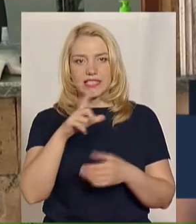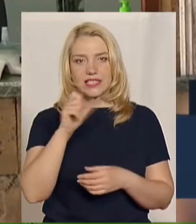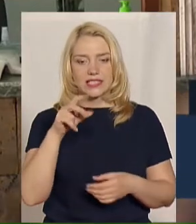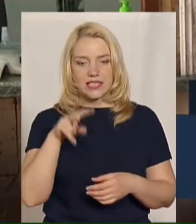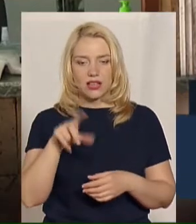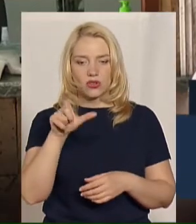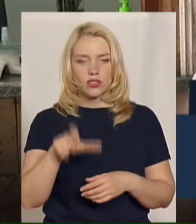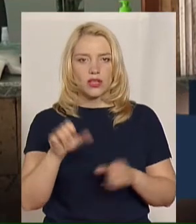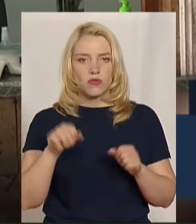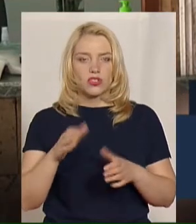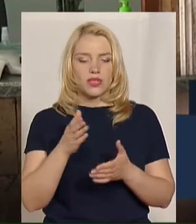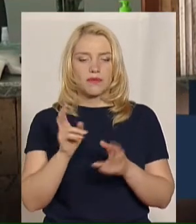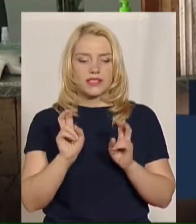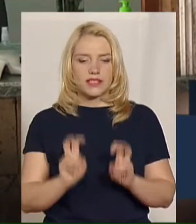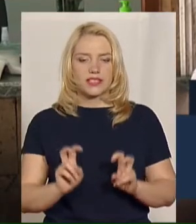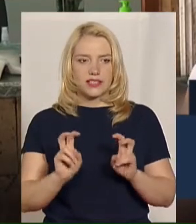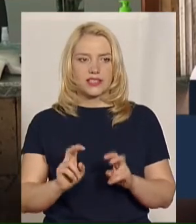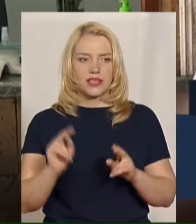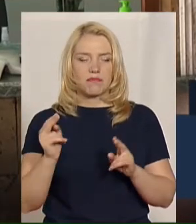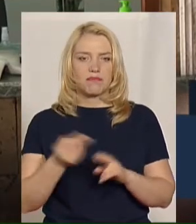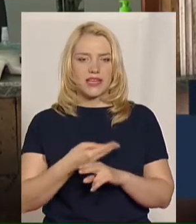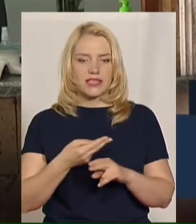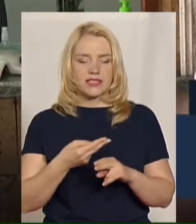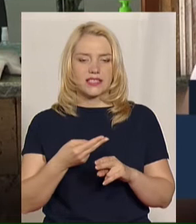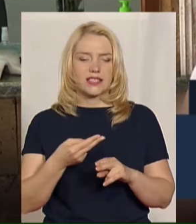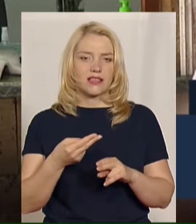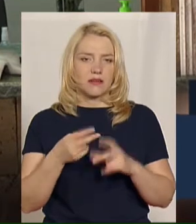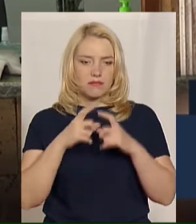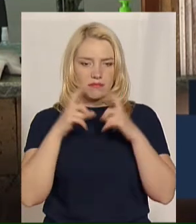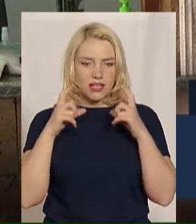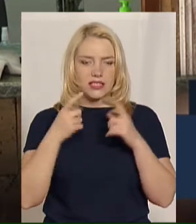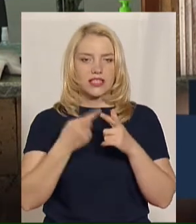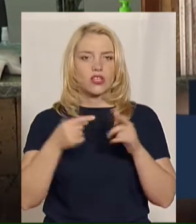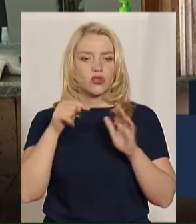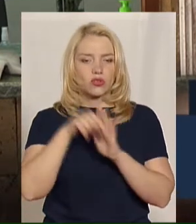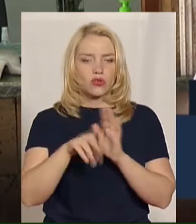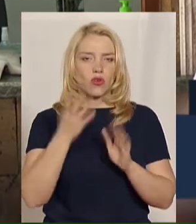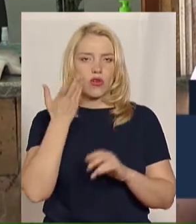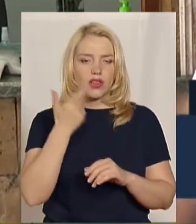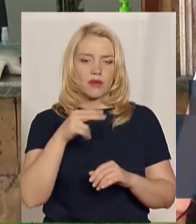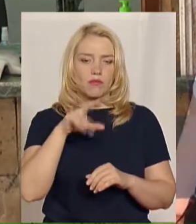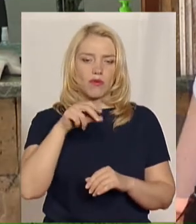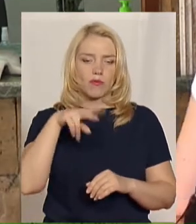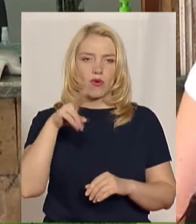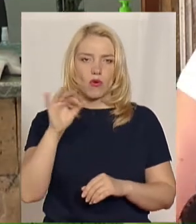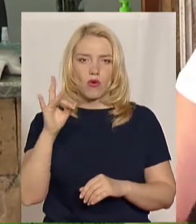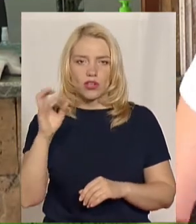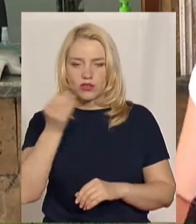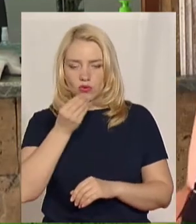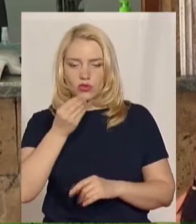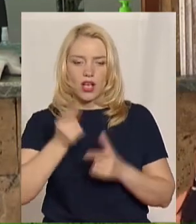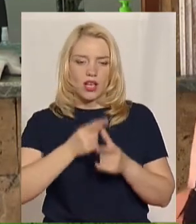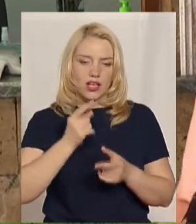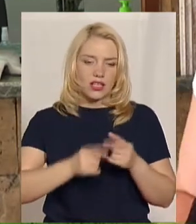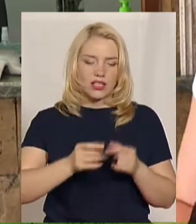може зняти маску для прийому їжі, тобто для випити води, наприклад, або з'їсти коккорн. Потім так само людина має вдягнути в масті в холі,